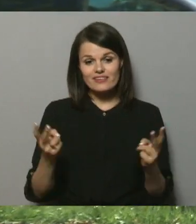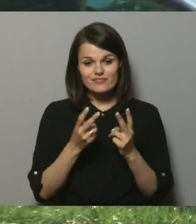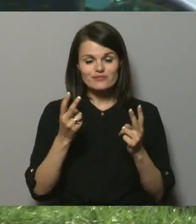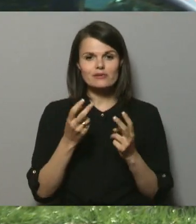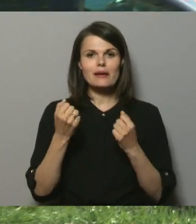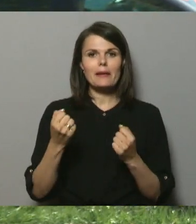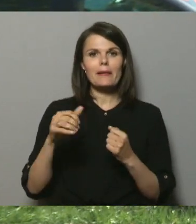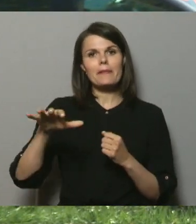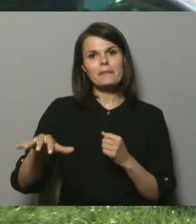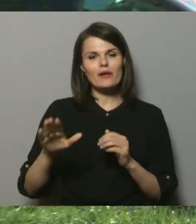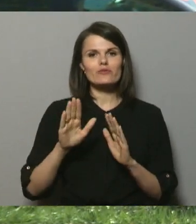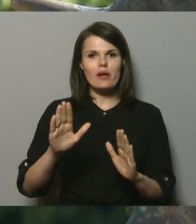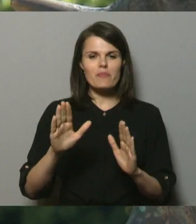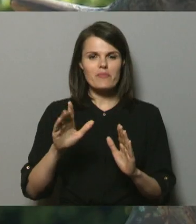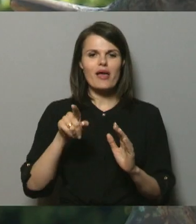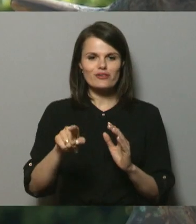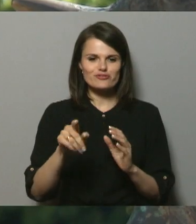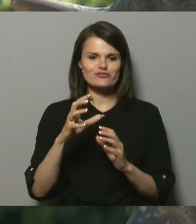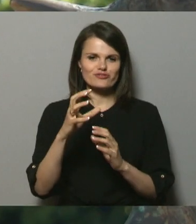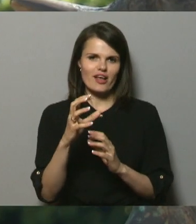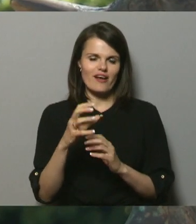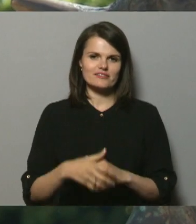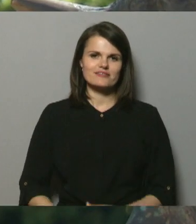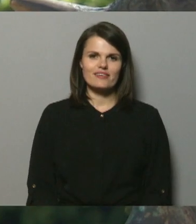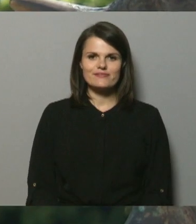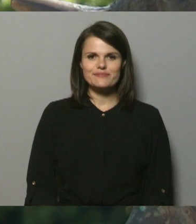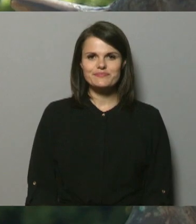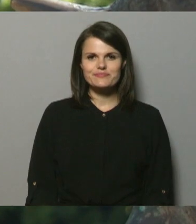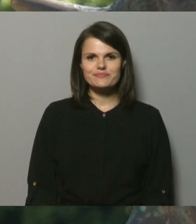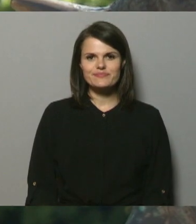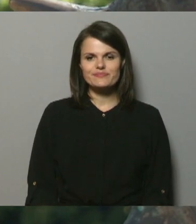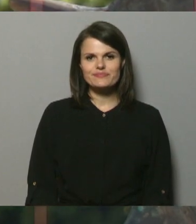pieturēties pie kastaņu. Rutu Matarē, Mārtiņš Avots, 4. studijas.